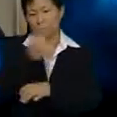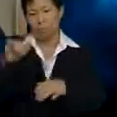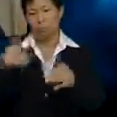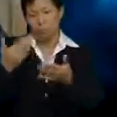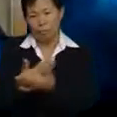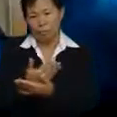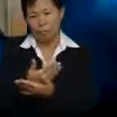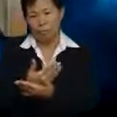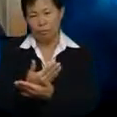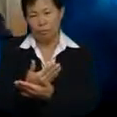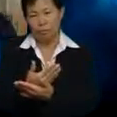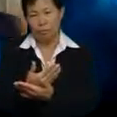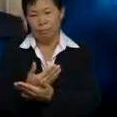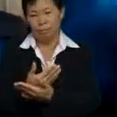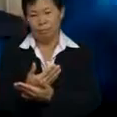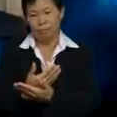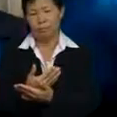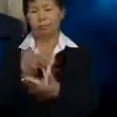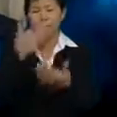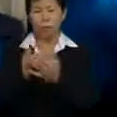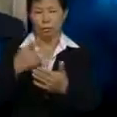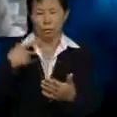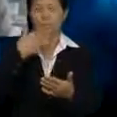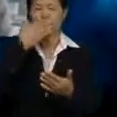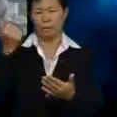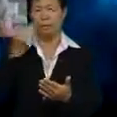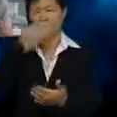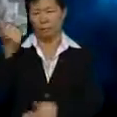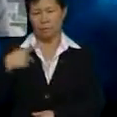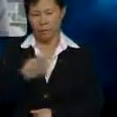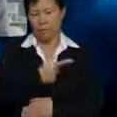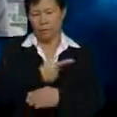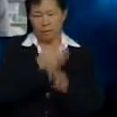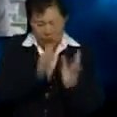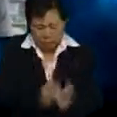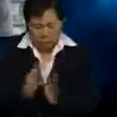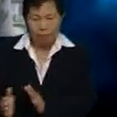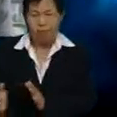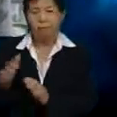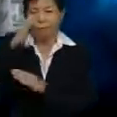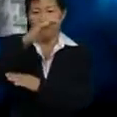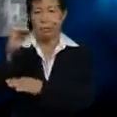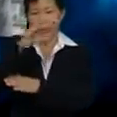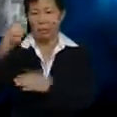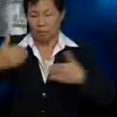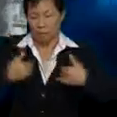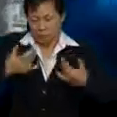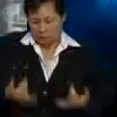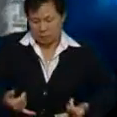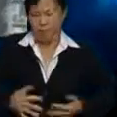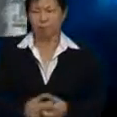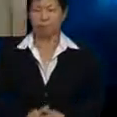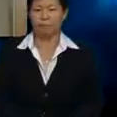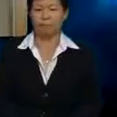baru Budi Bukannya budak Kan elok Kalau kita Kemaskini kan saja Syarikat-syarikat yang ada Sekarang ni